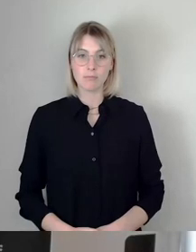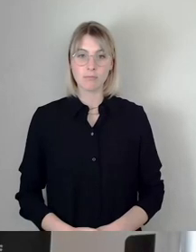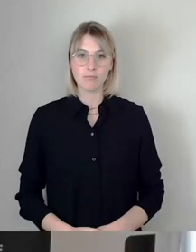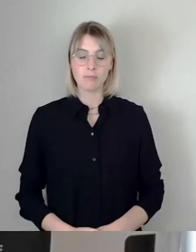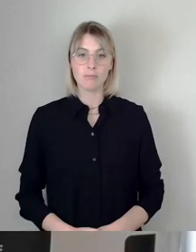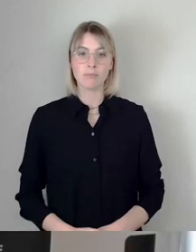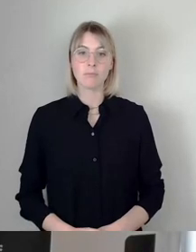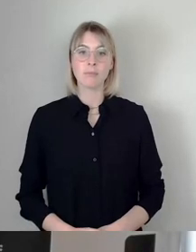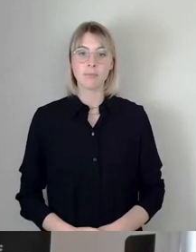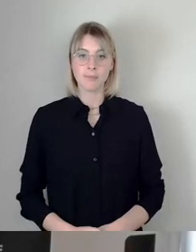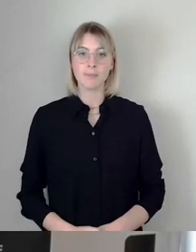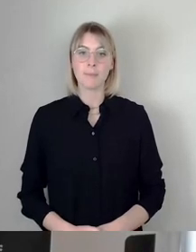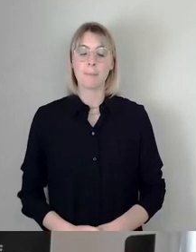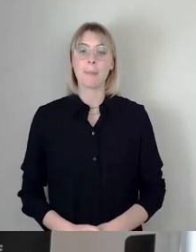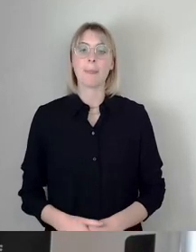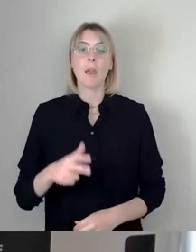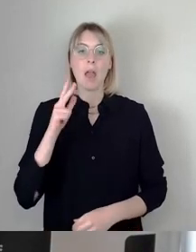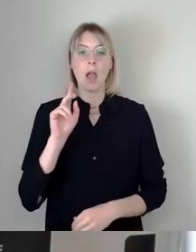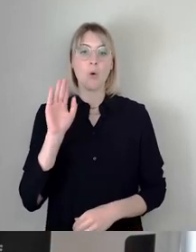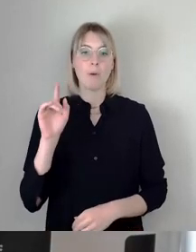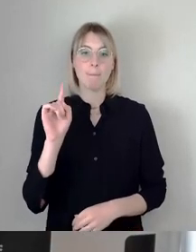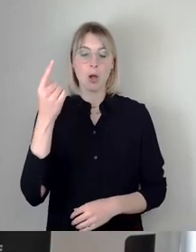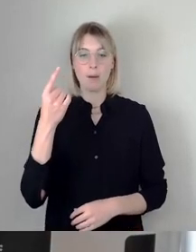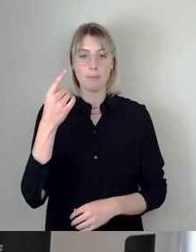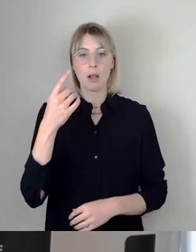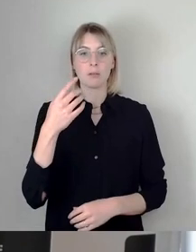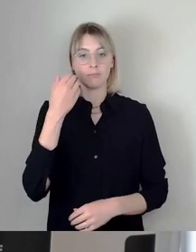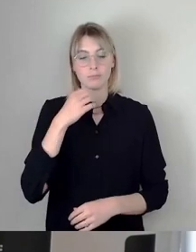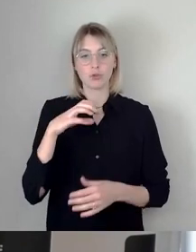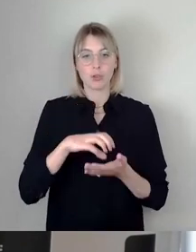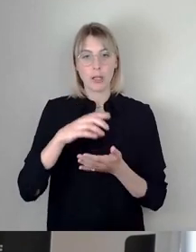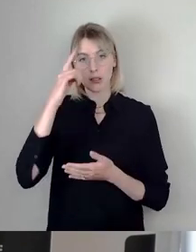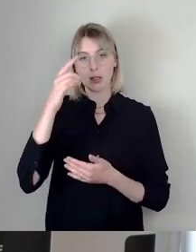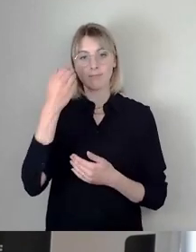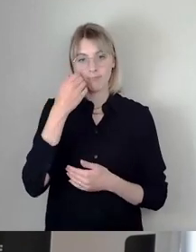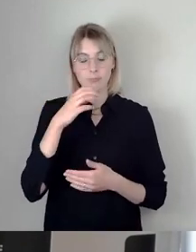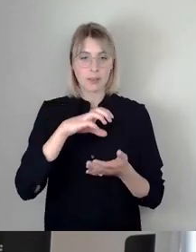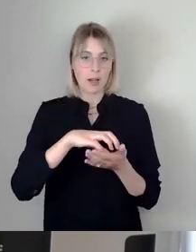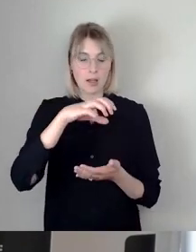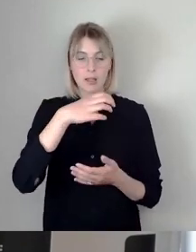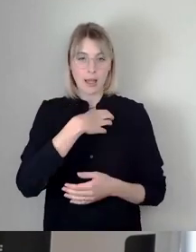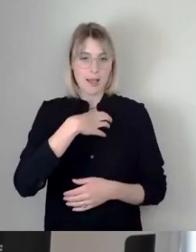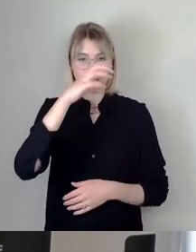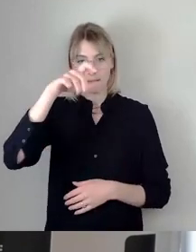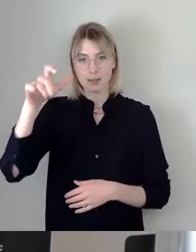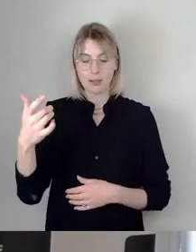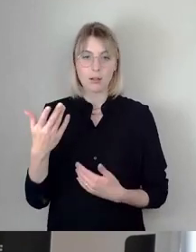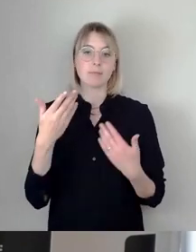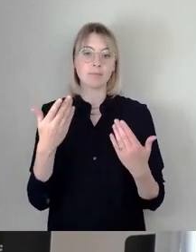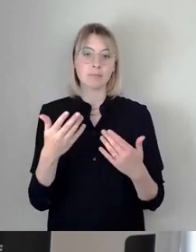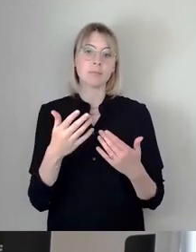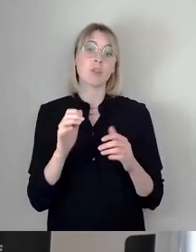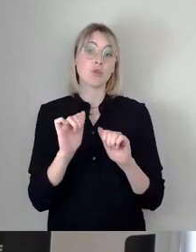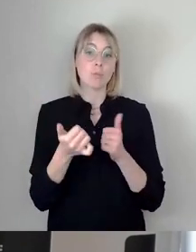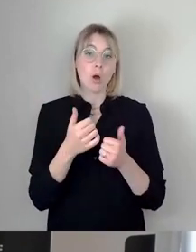Herr Oberbürgermeister, Verte Stadträte, liebe Dresdner. Die Finals sind ja entschieden, das ist eine schöne Sache und es geht natürlich wieder ums Geld. Geld,